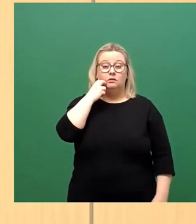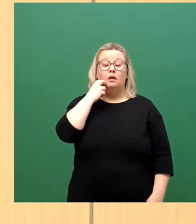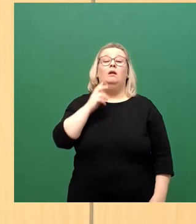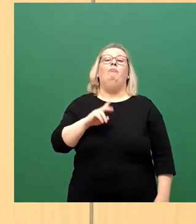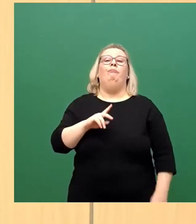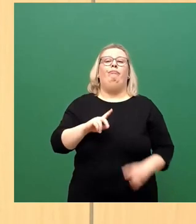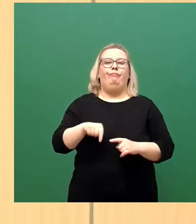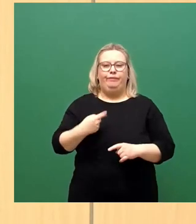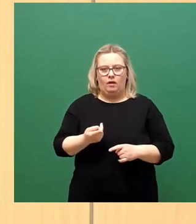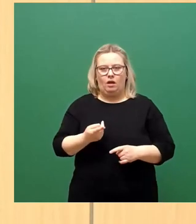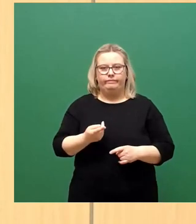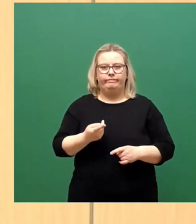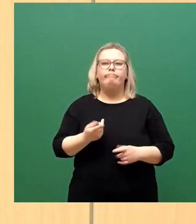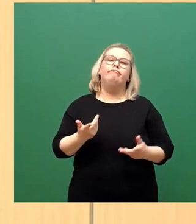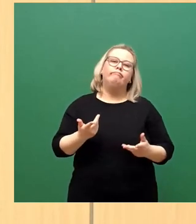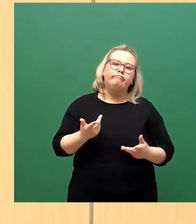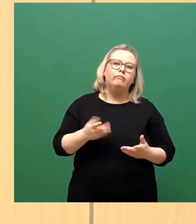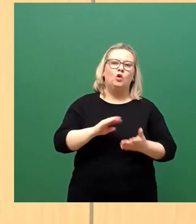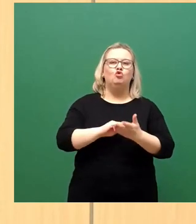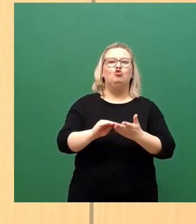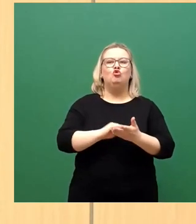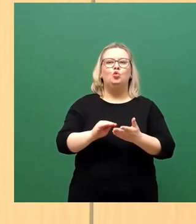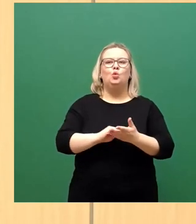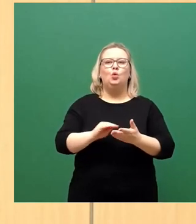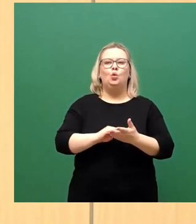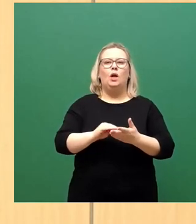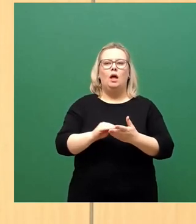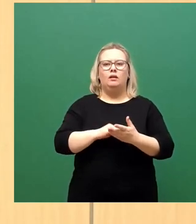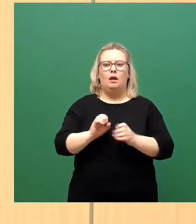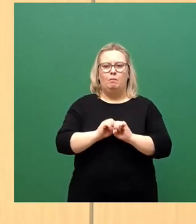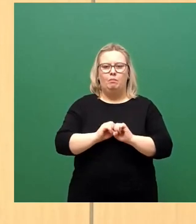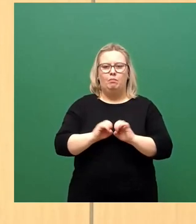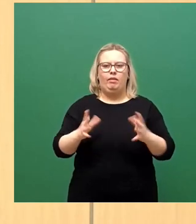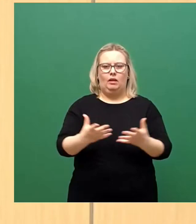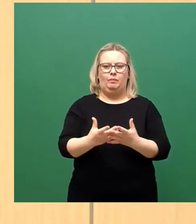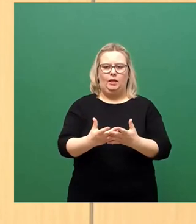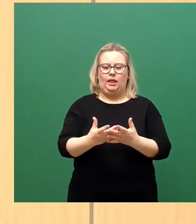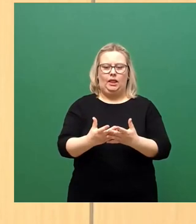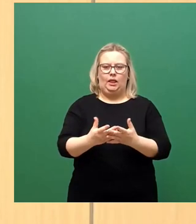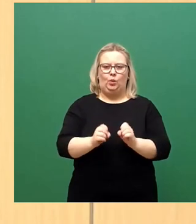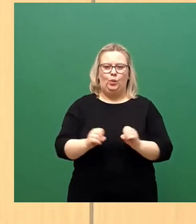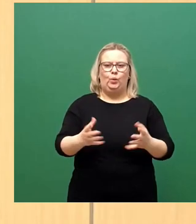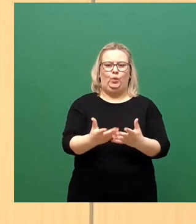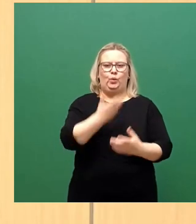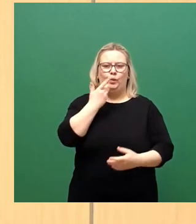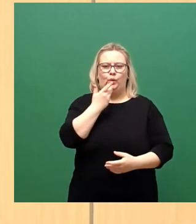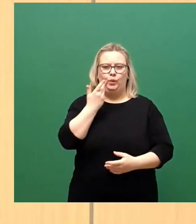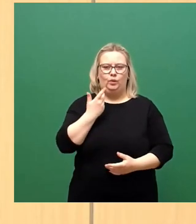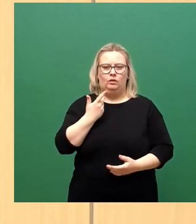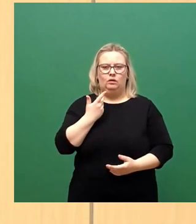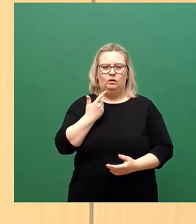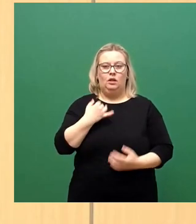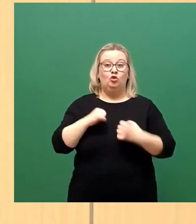der irrigen Auffassung, Schulen sein kann Pandemietreiber. Schutzmaßnahmen wurden faktisch nicht